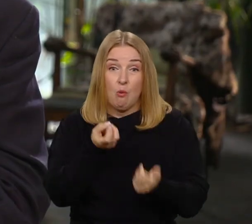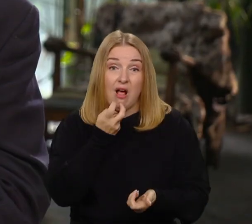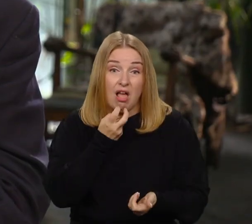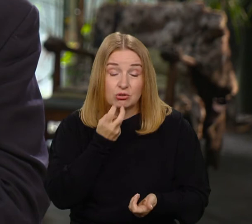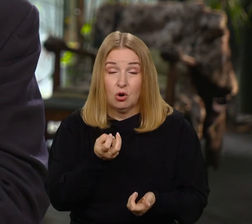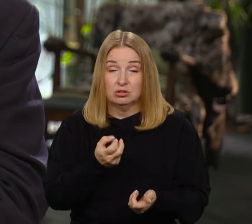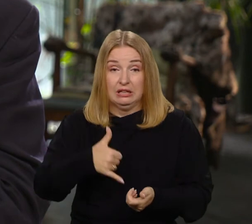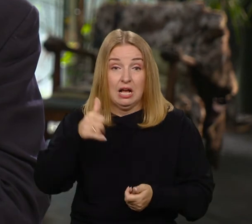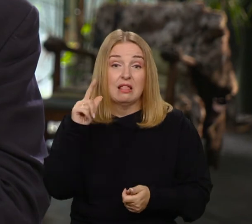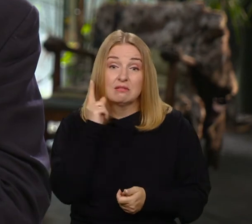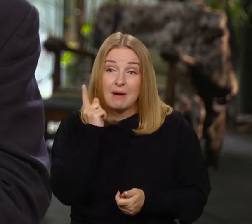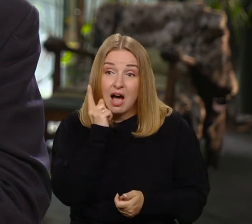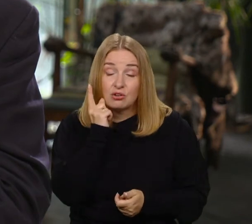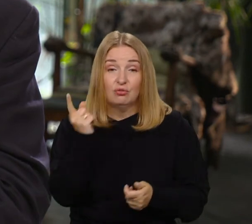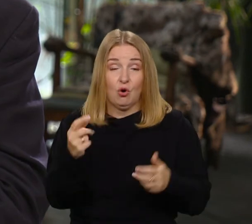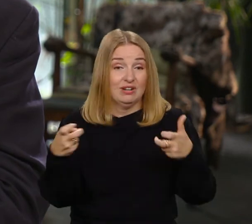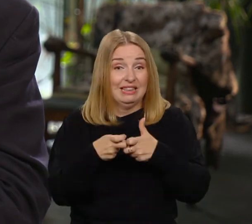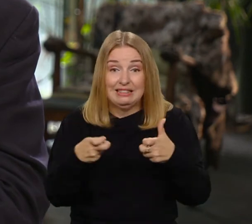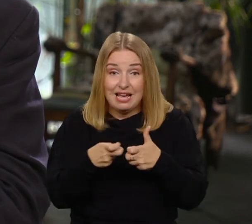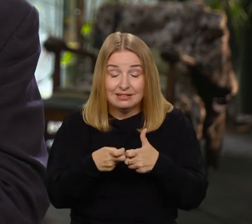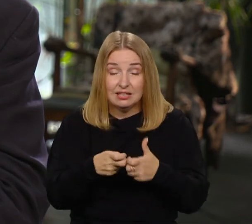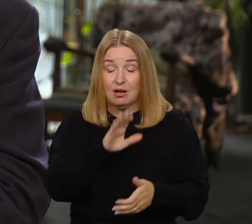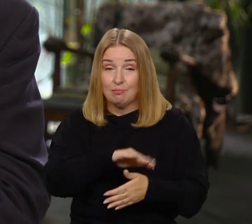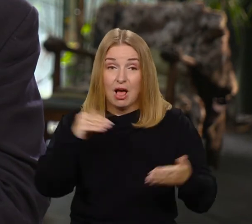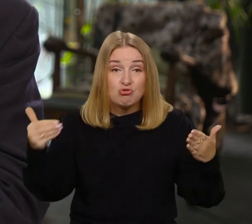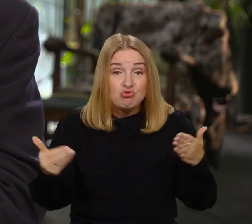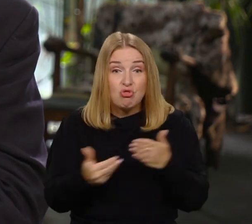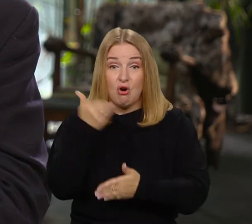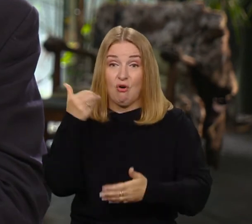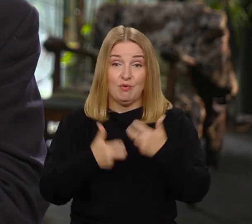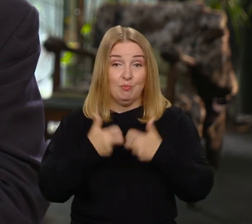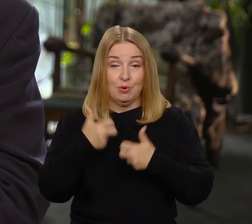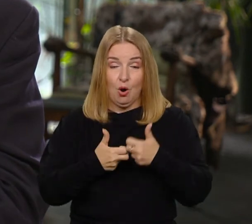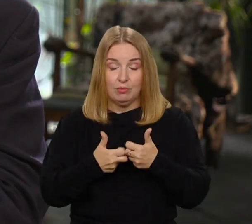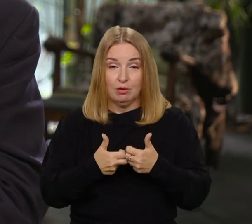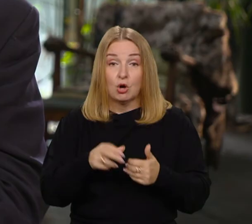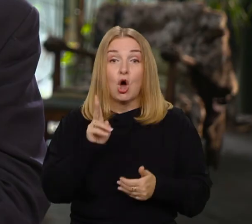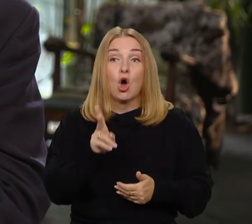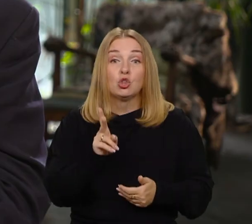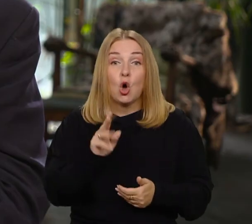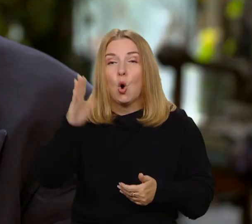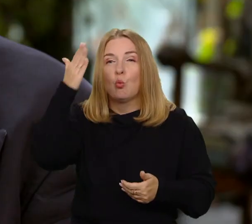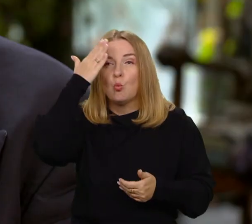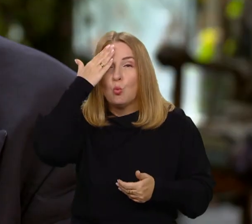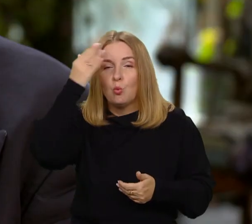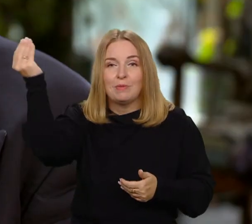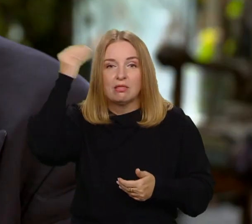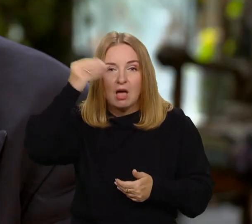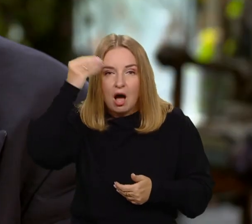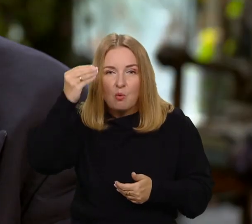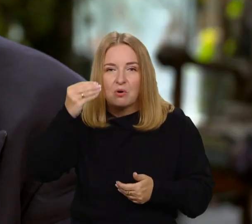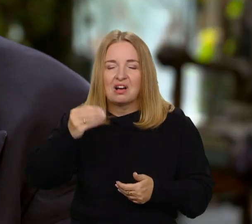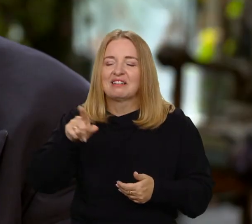internetu cały czas stawia nowe wyzwania, ale ktoś, kto się umie uczyć, naturalnie dogania ten